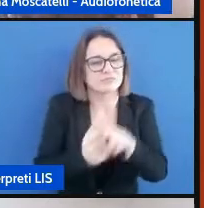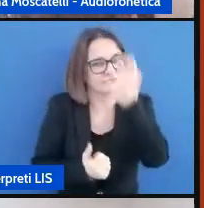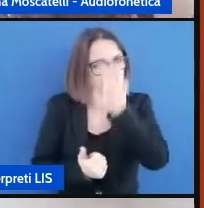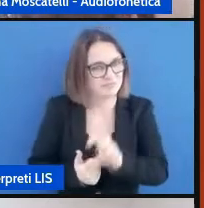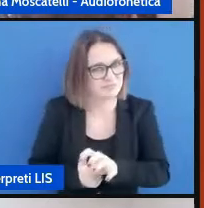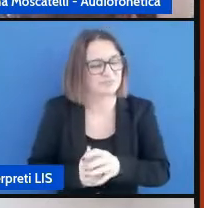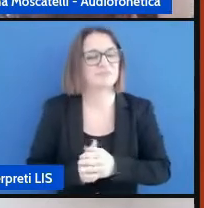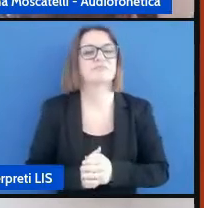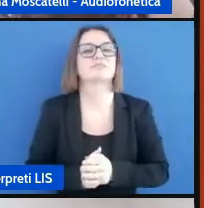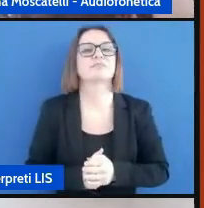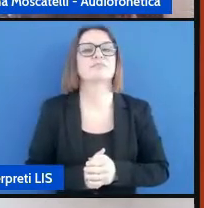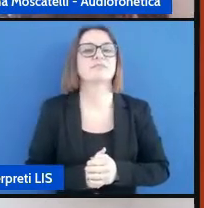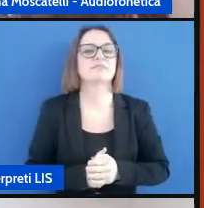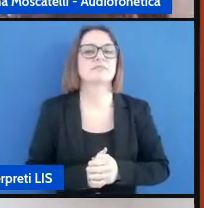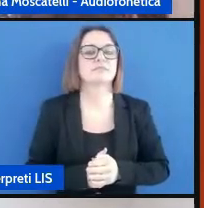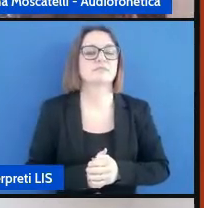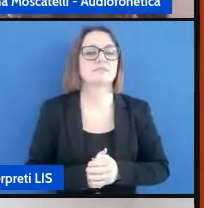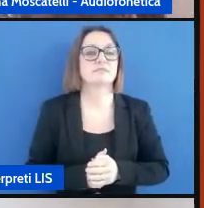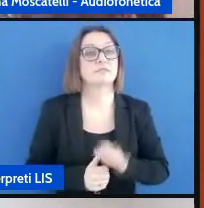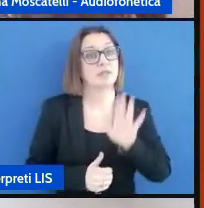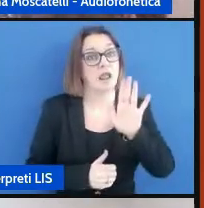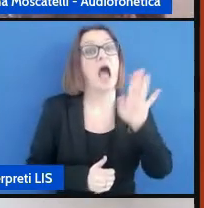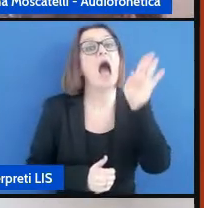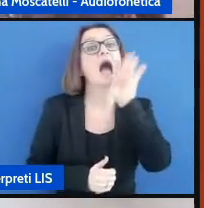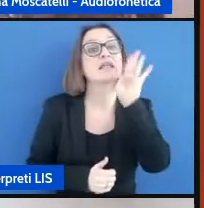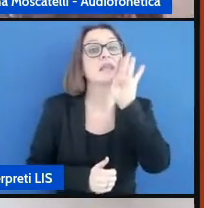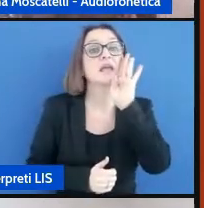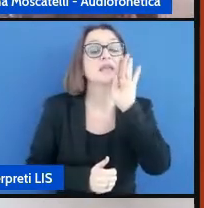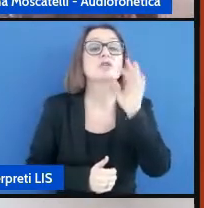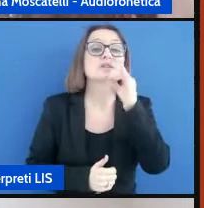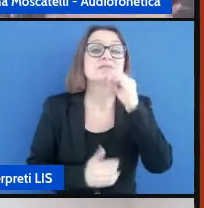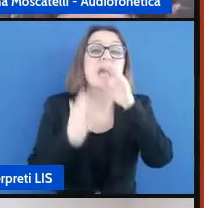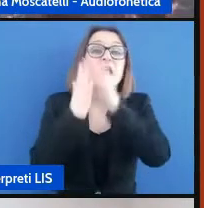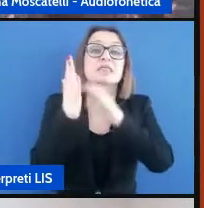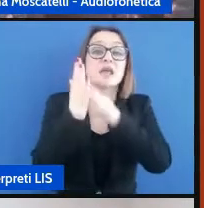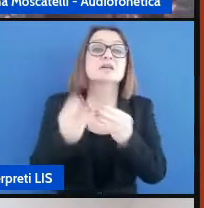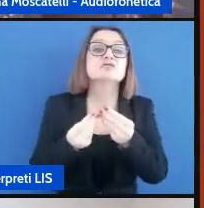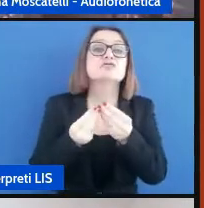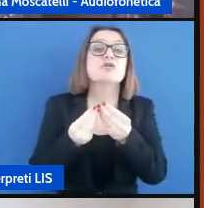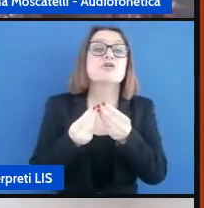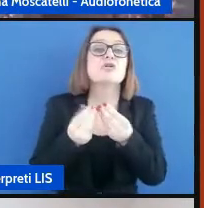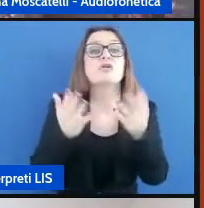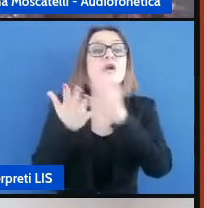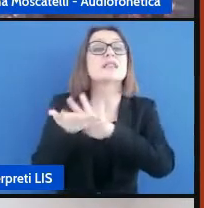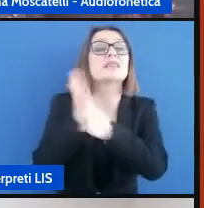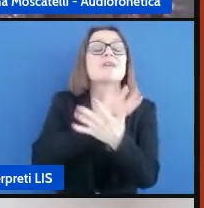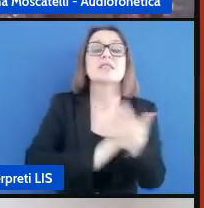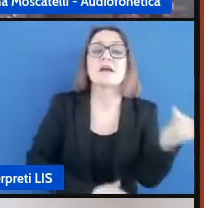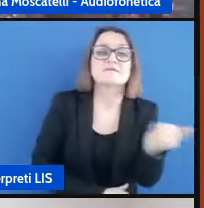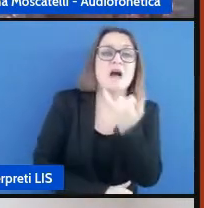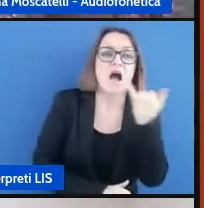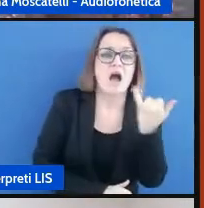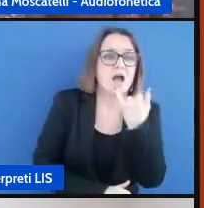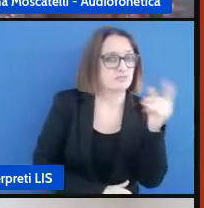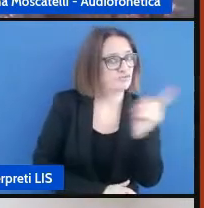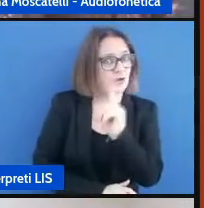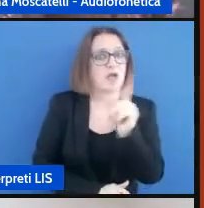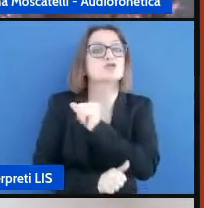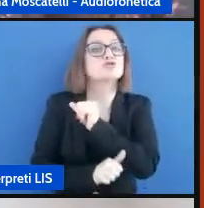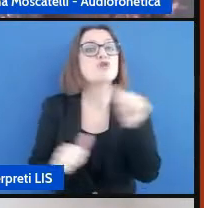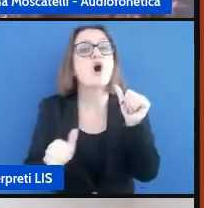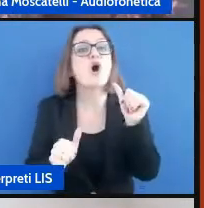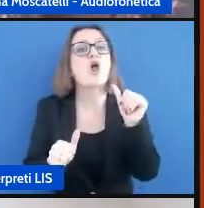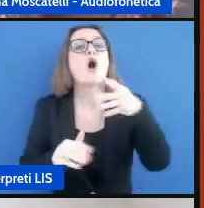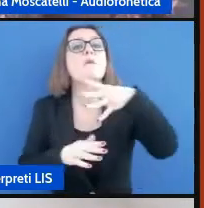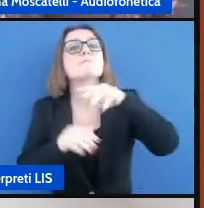attenzione a non facilitare eccessivamente i testi ma semplificandoli dal punto di vista morfo sintattico